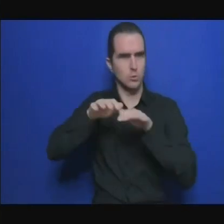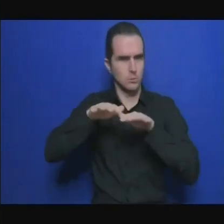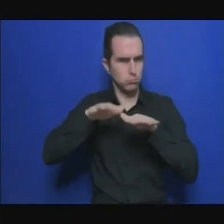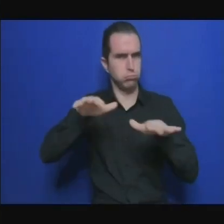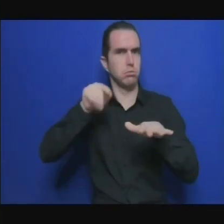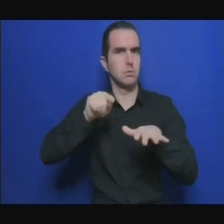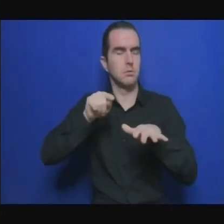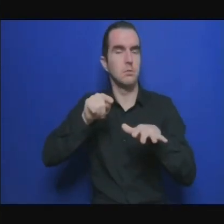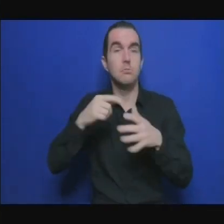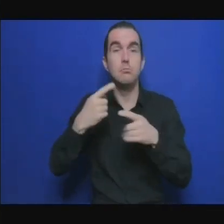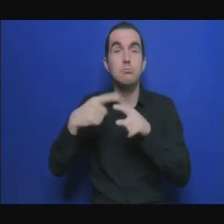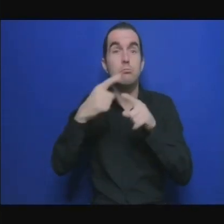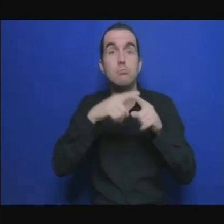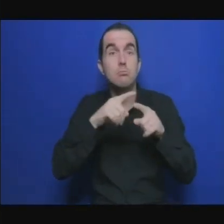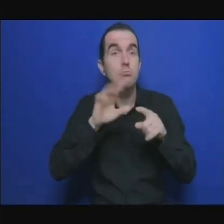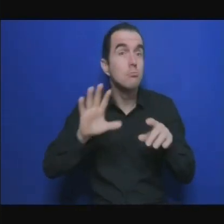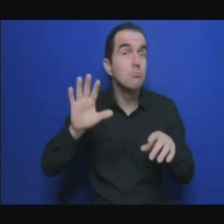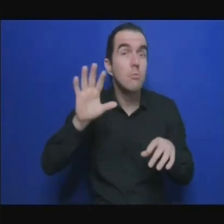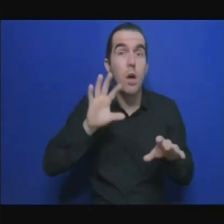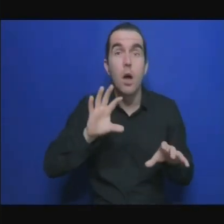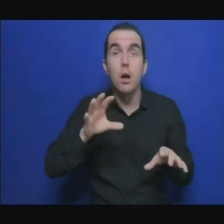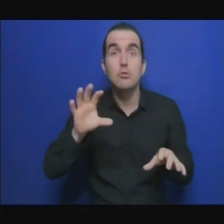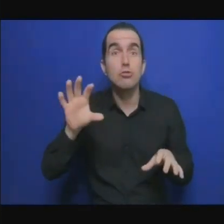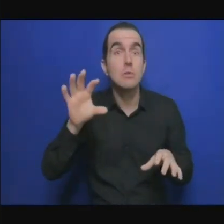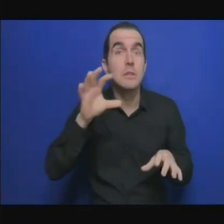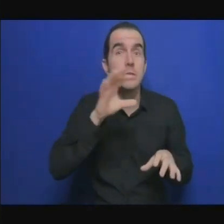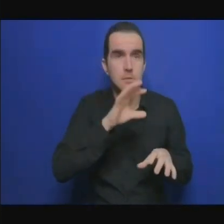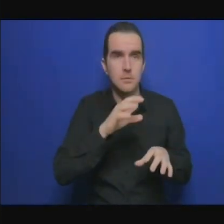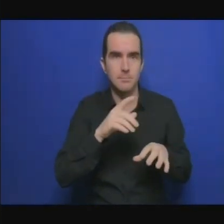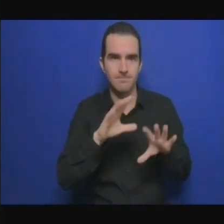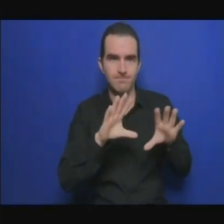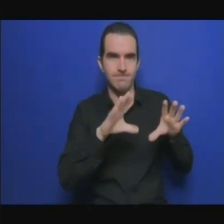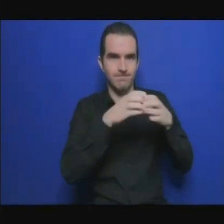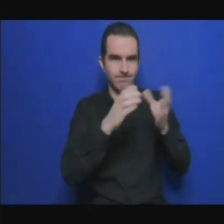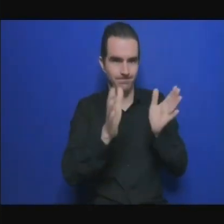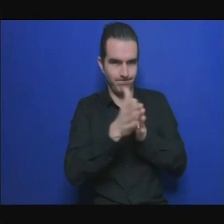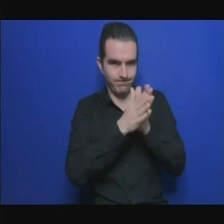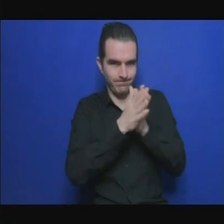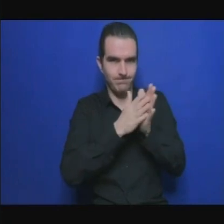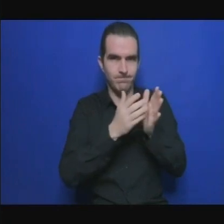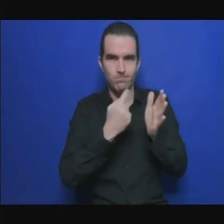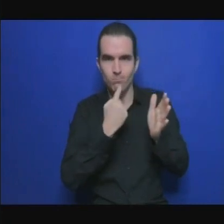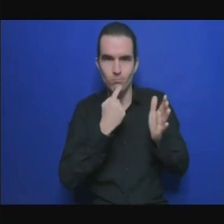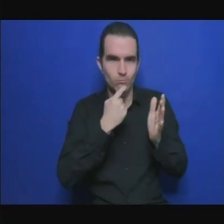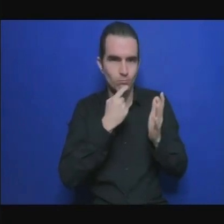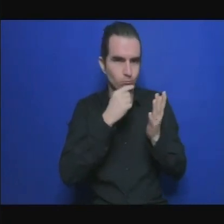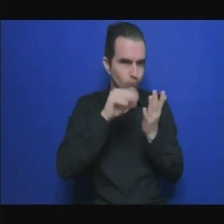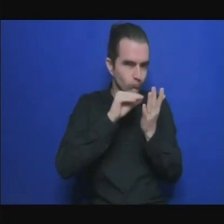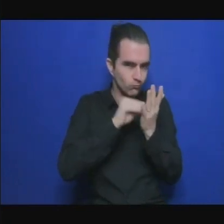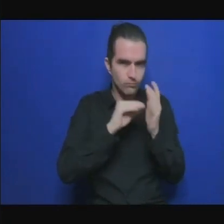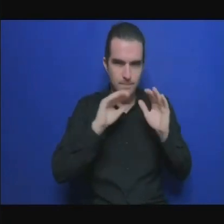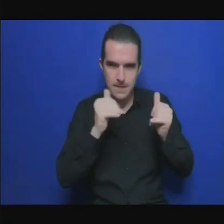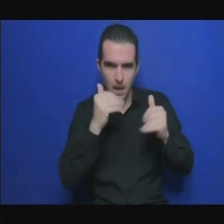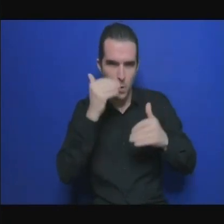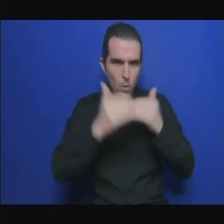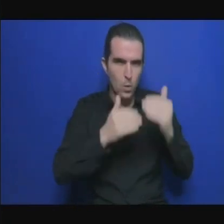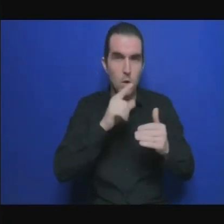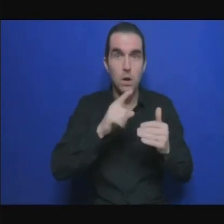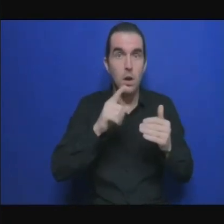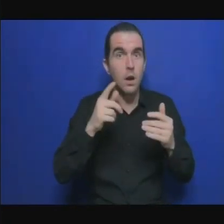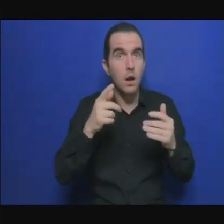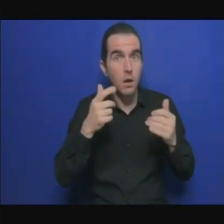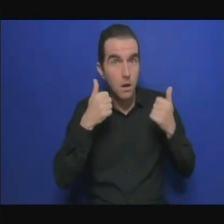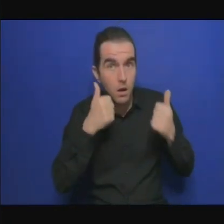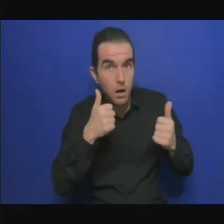sont validées et qui doivent être appliquées par tous les états et voilà suivant une étape bien